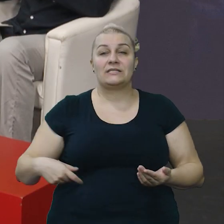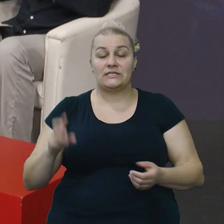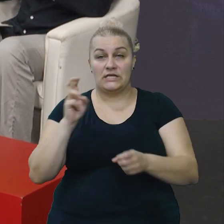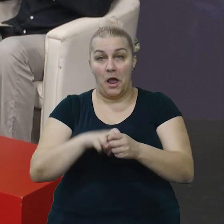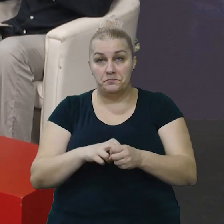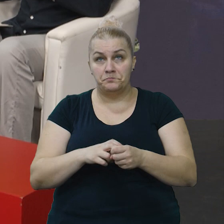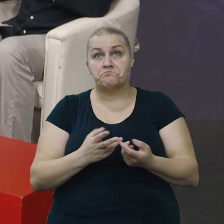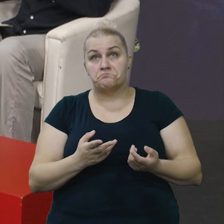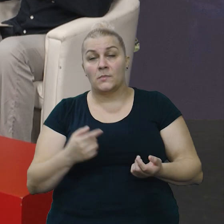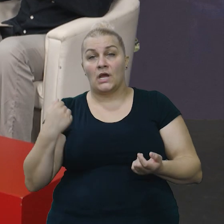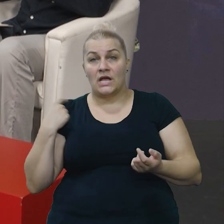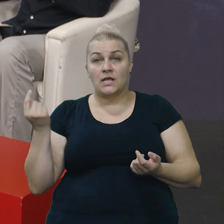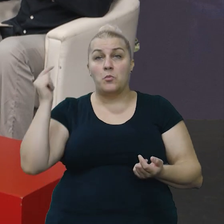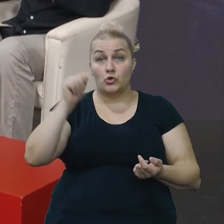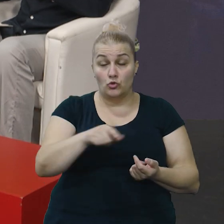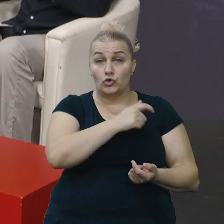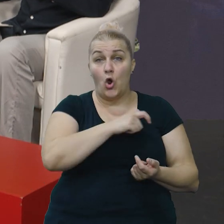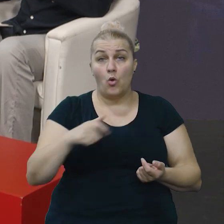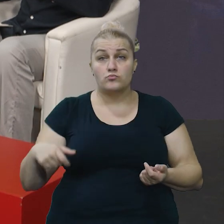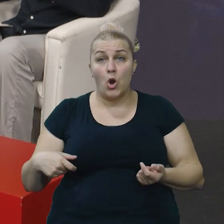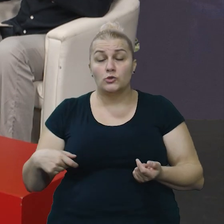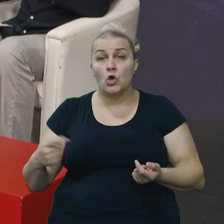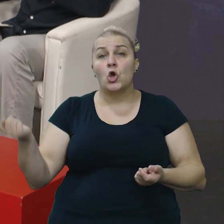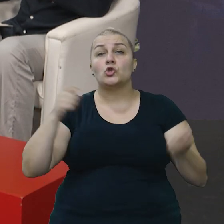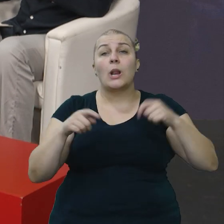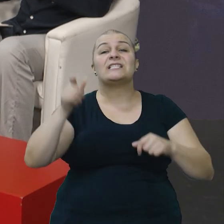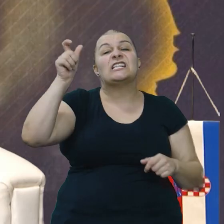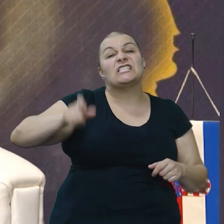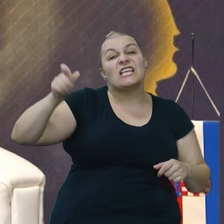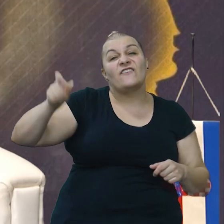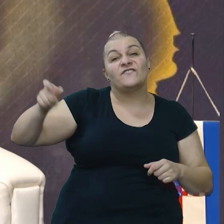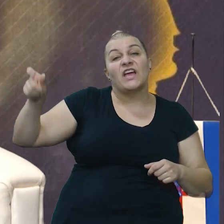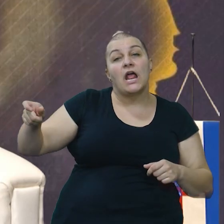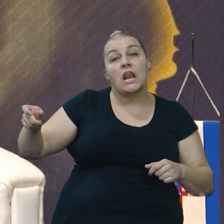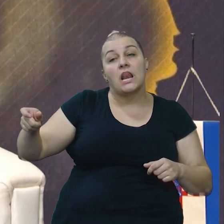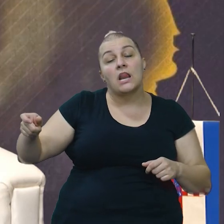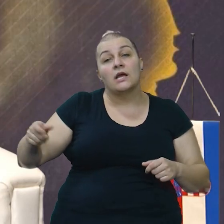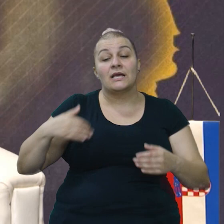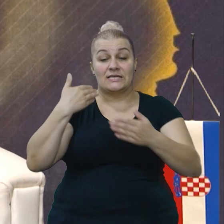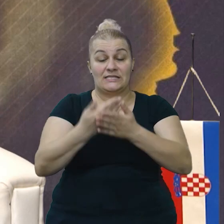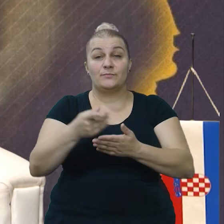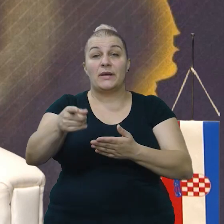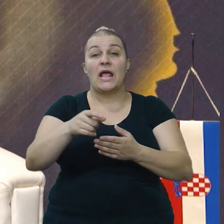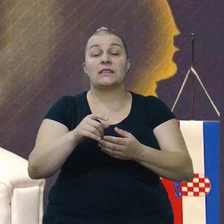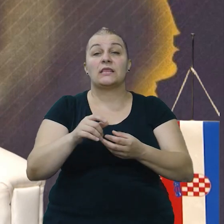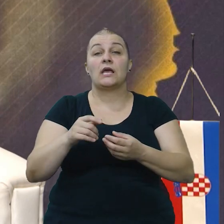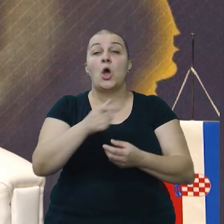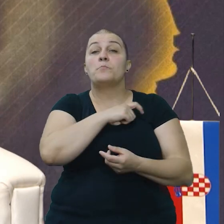Čak ja, kad sam došao u policiju, dolazili su civili. Ispred policijske postaje i